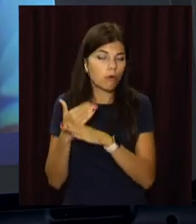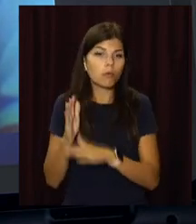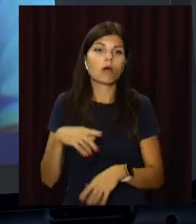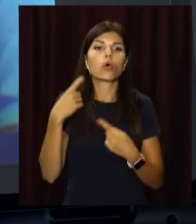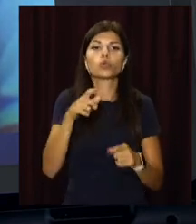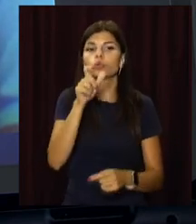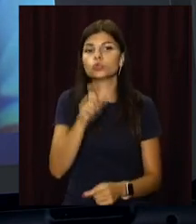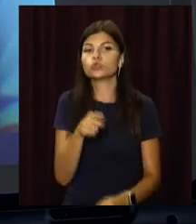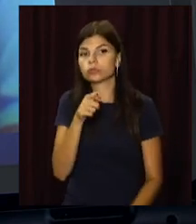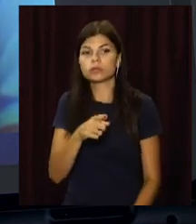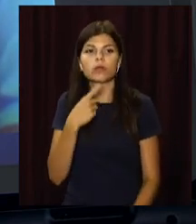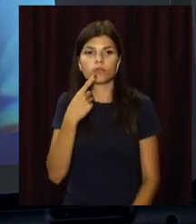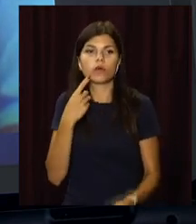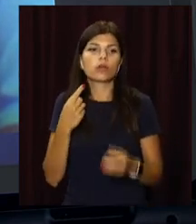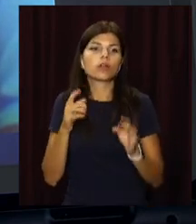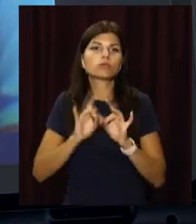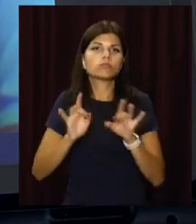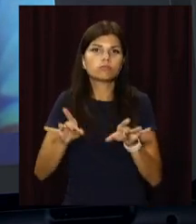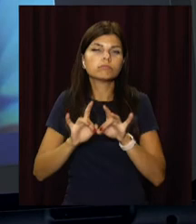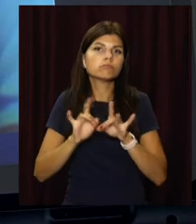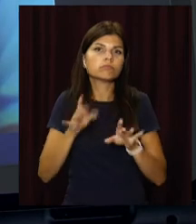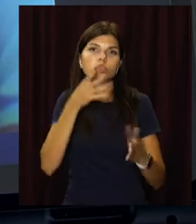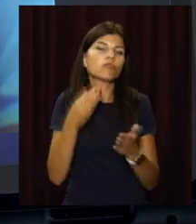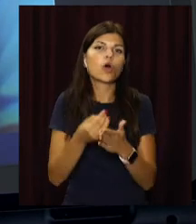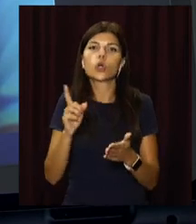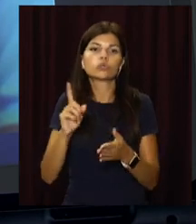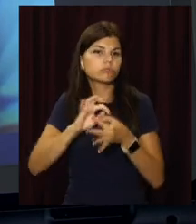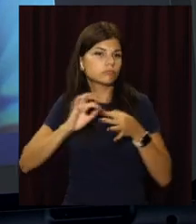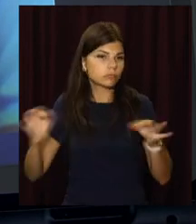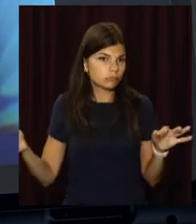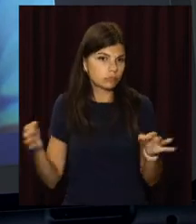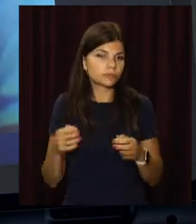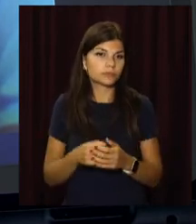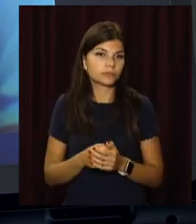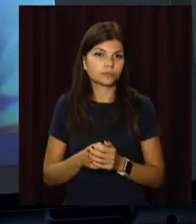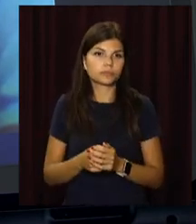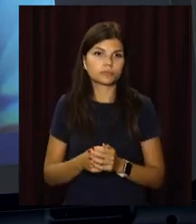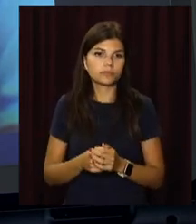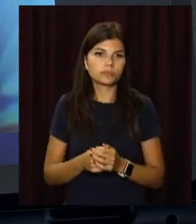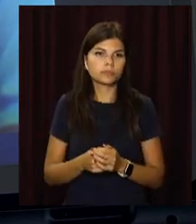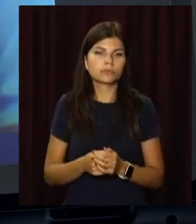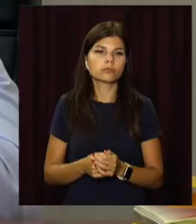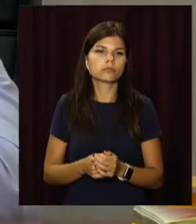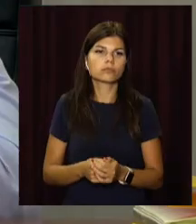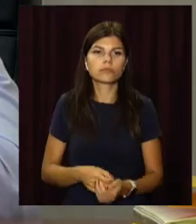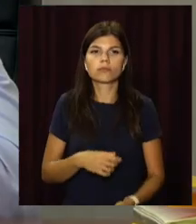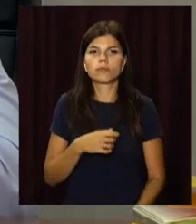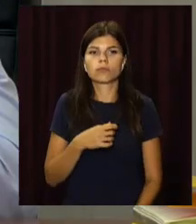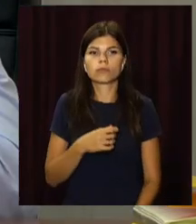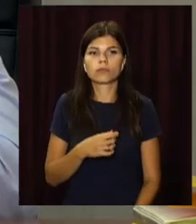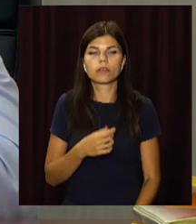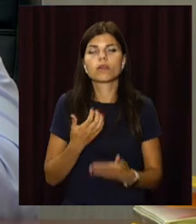суття. Отримала губу внутрішню, розвитки ліка, носу, ну, губа розірвана.